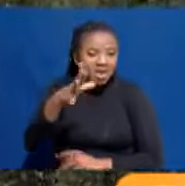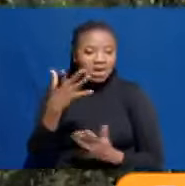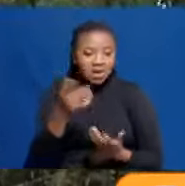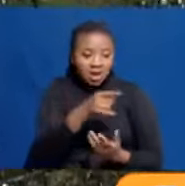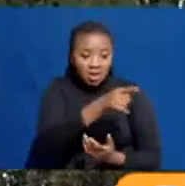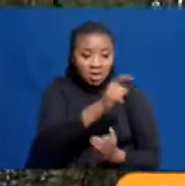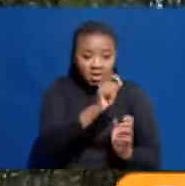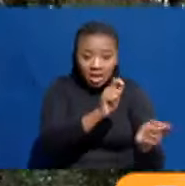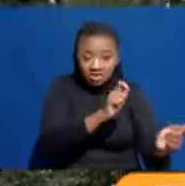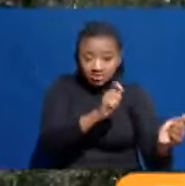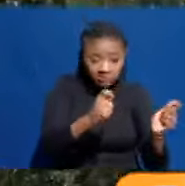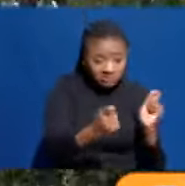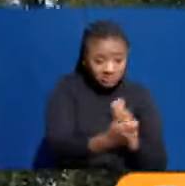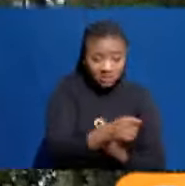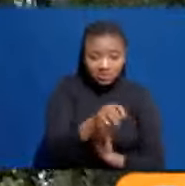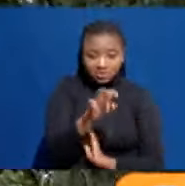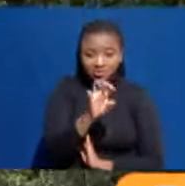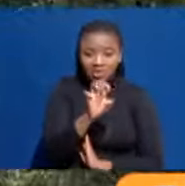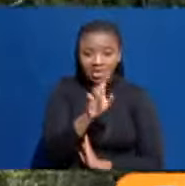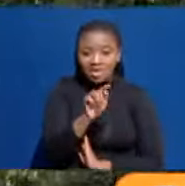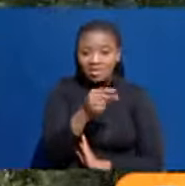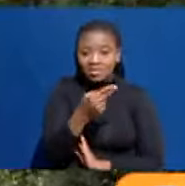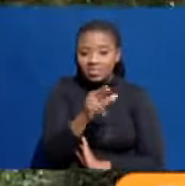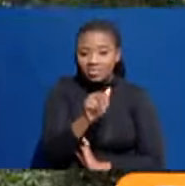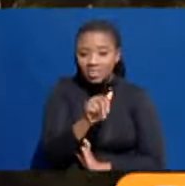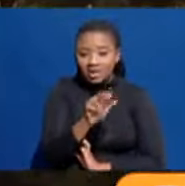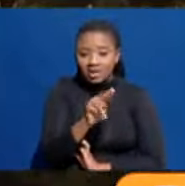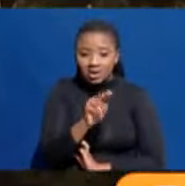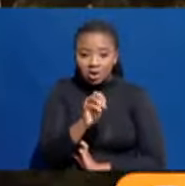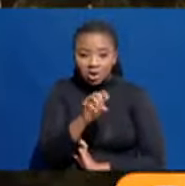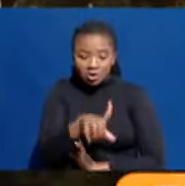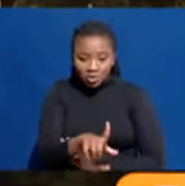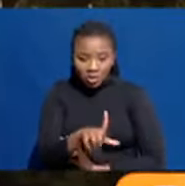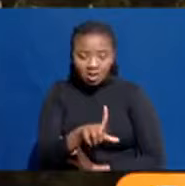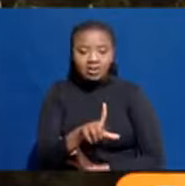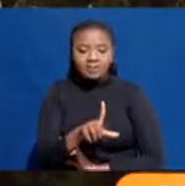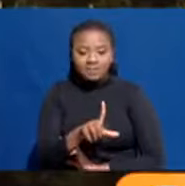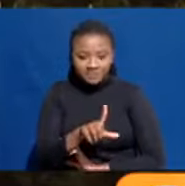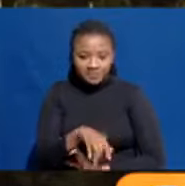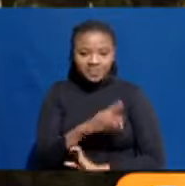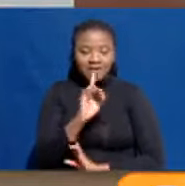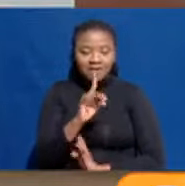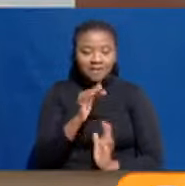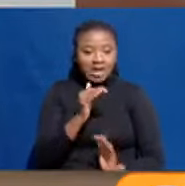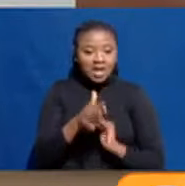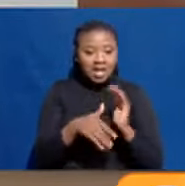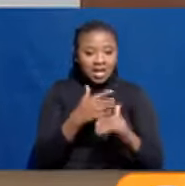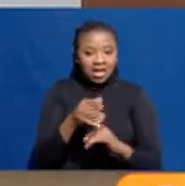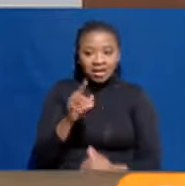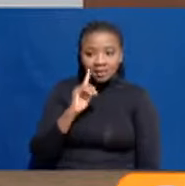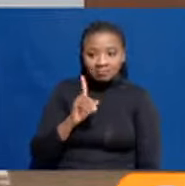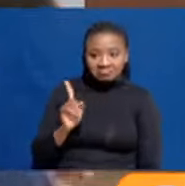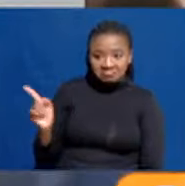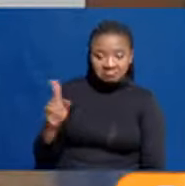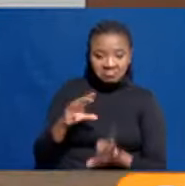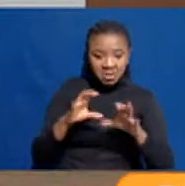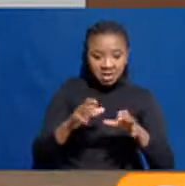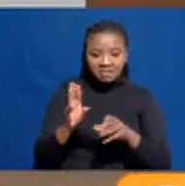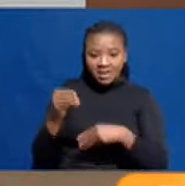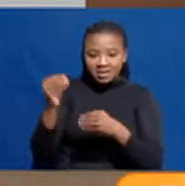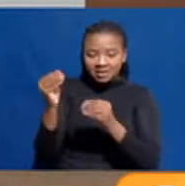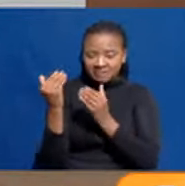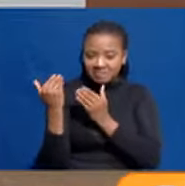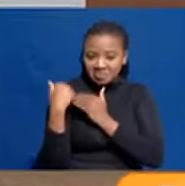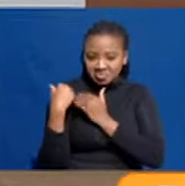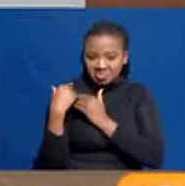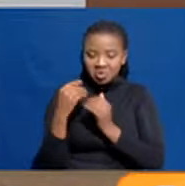viwanda kwenye ya gizo lililoripotiwa kutoka kwa manasheri ya mkuu. Badae, kampuni ya Vine Park ilipewa zabunia kufanya